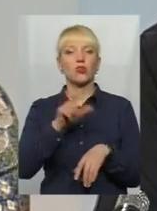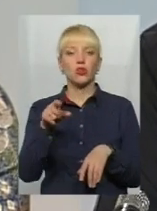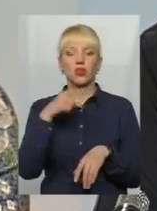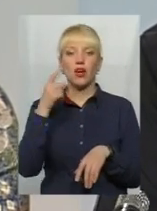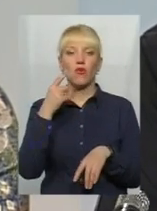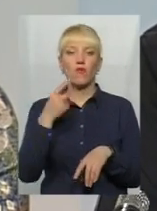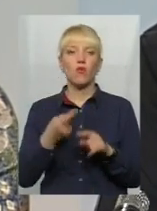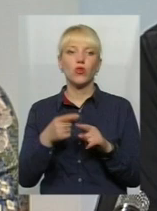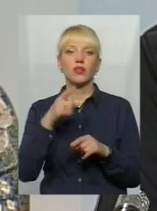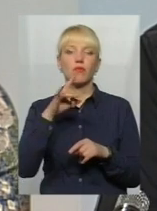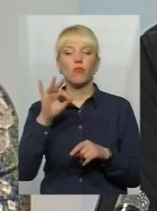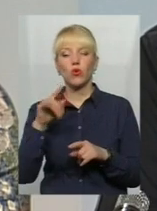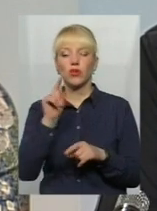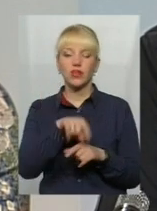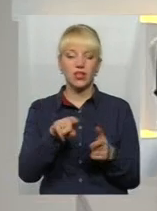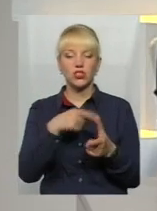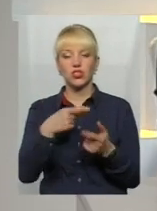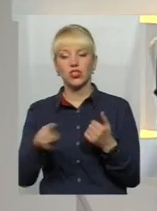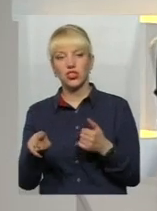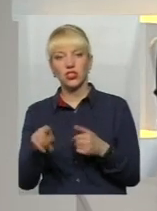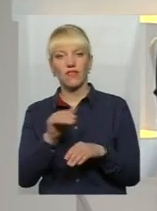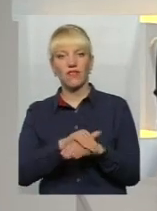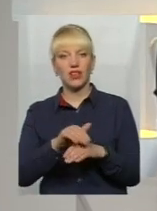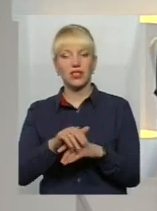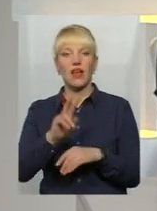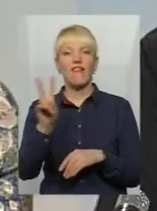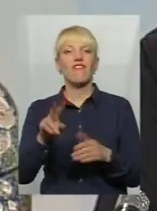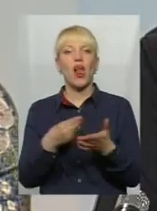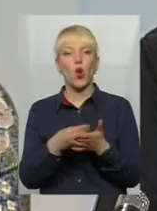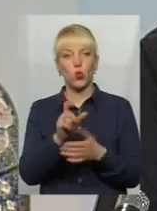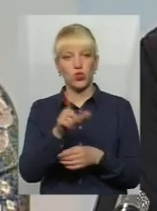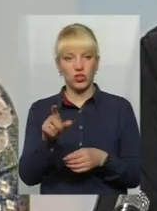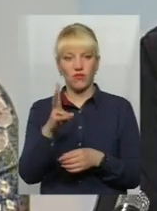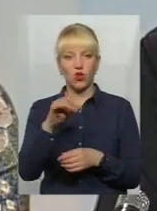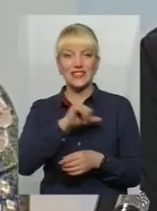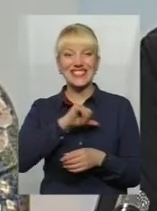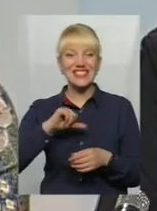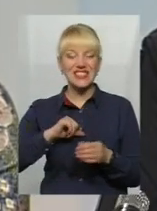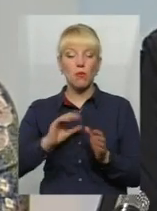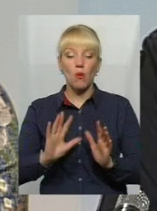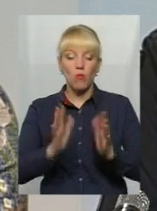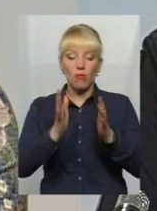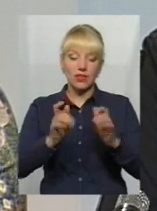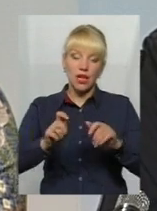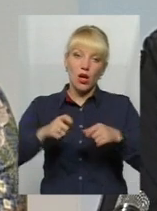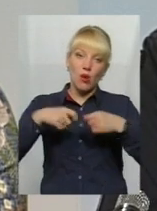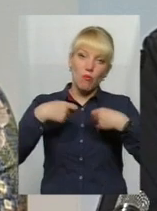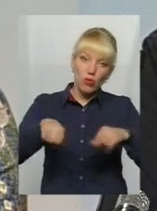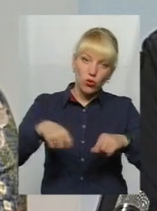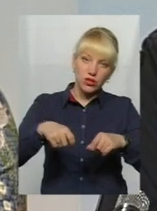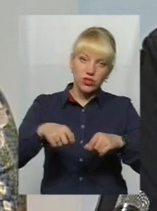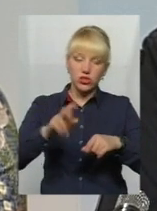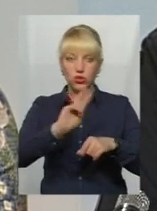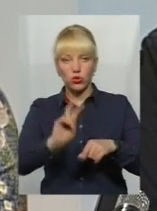ті чи інші факти валютчиків, але, відверто кажучи, сам момент передачі або обміну коштів і